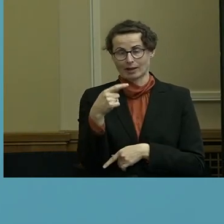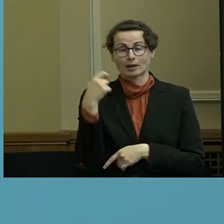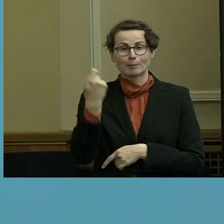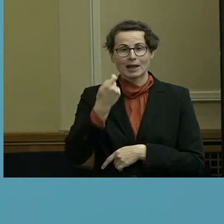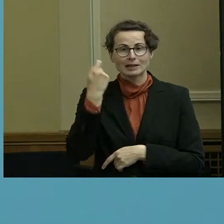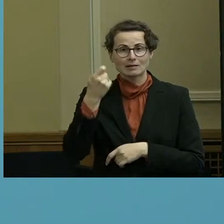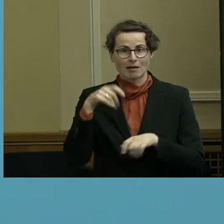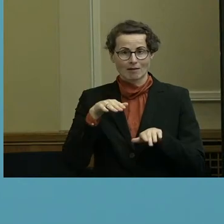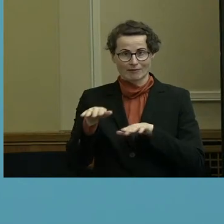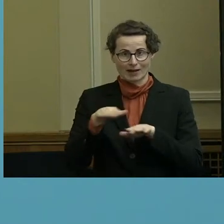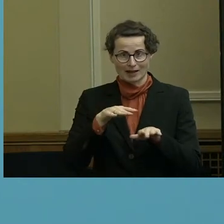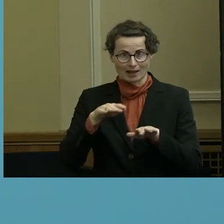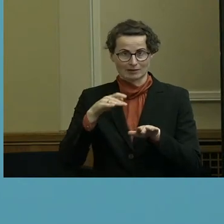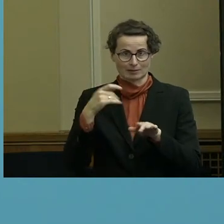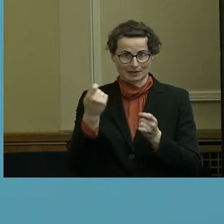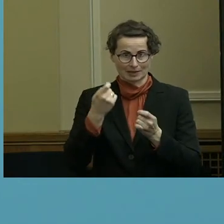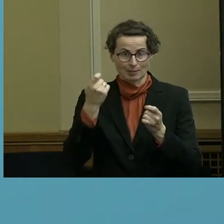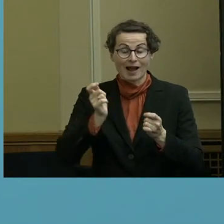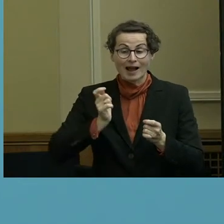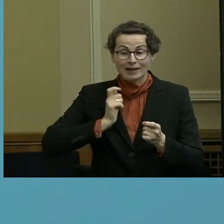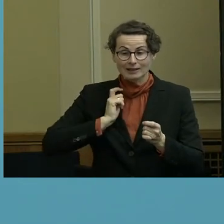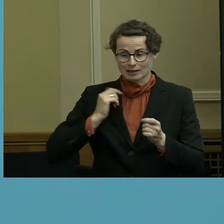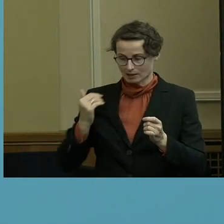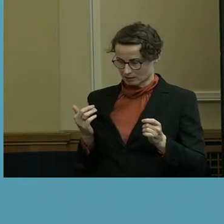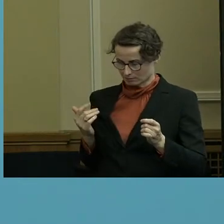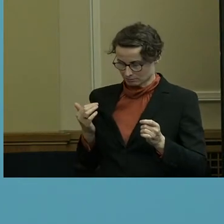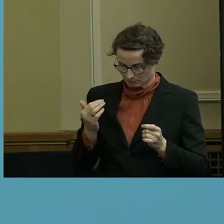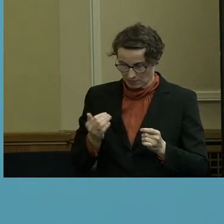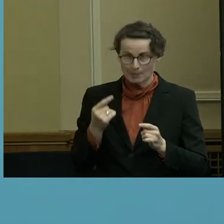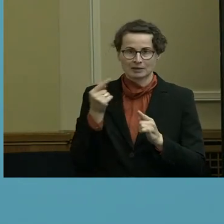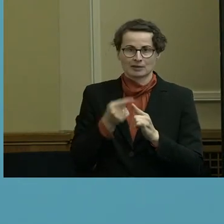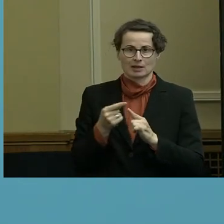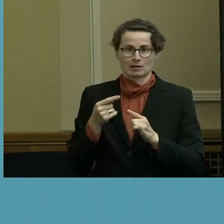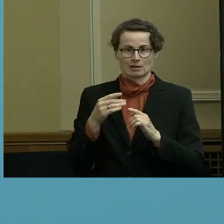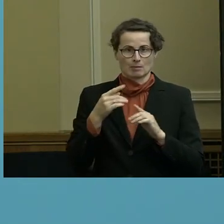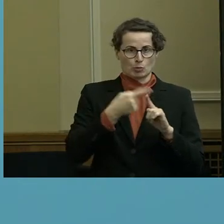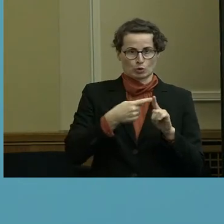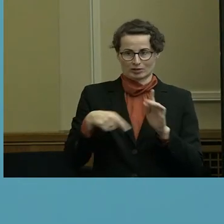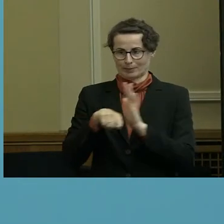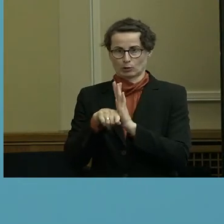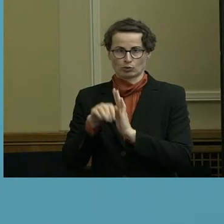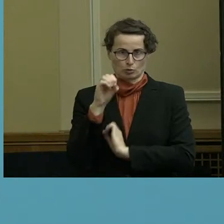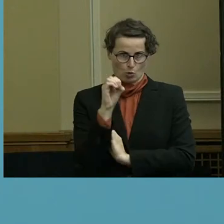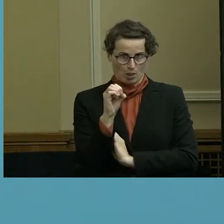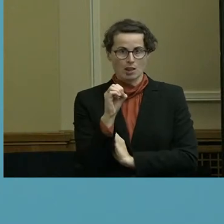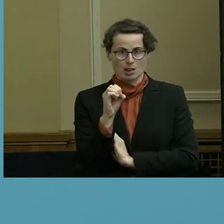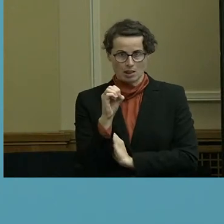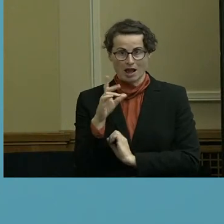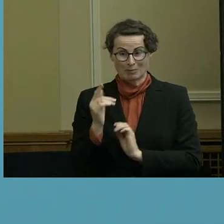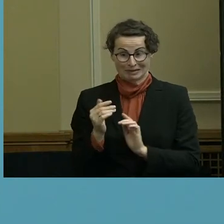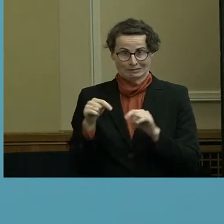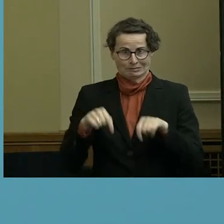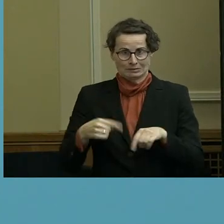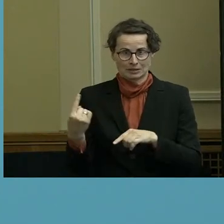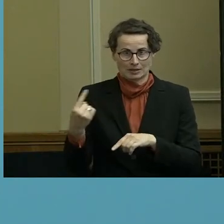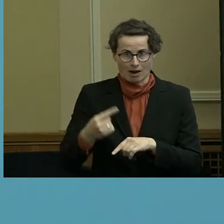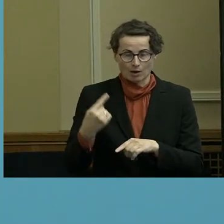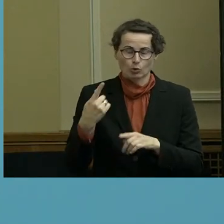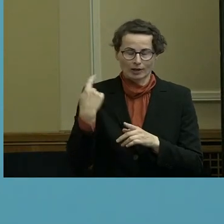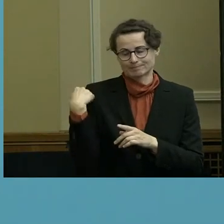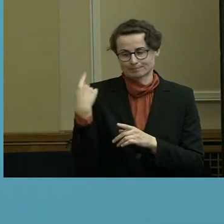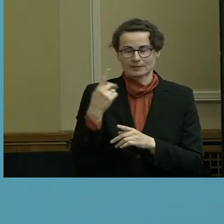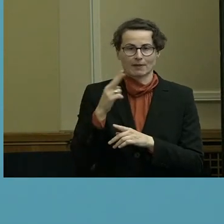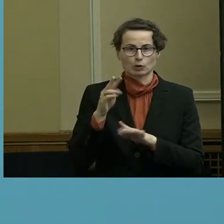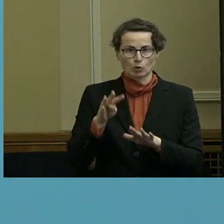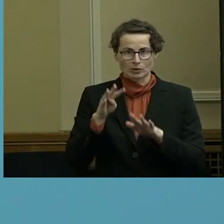Sondersituation, dort streben wir grundsätzlich eigentlich an, dass da eine schwarze Null geschrieben wird, haben wir im Jahr 2019